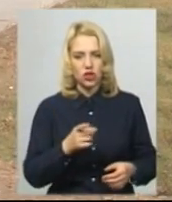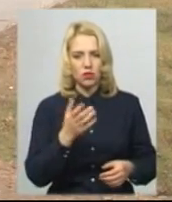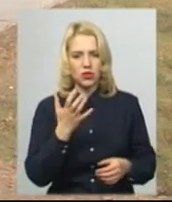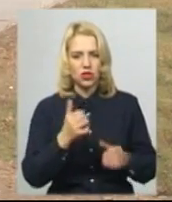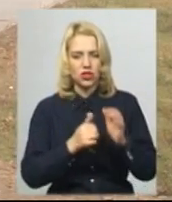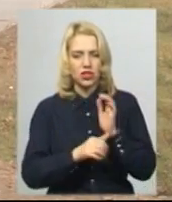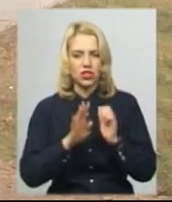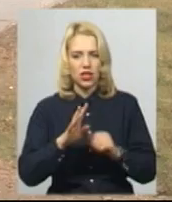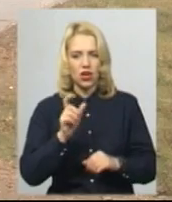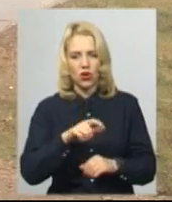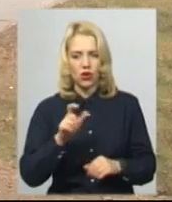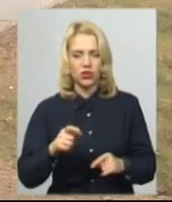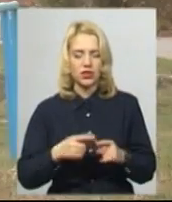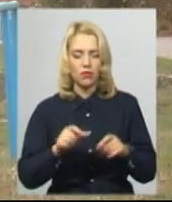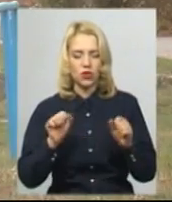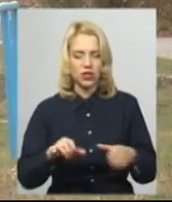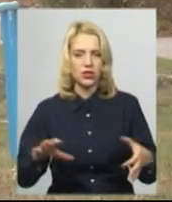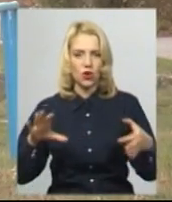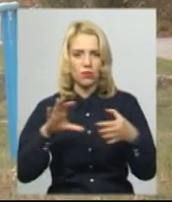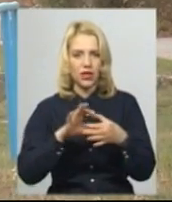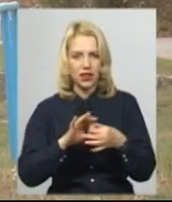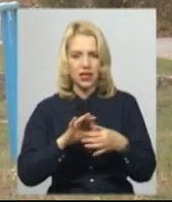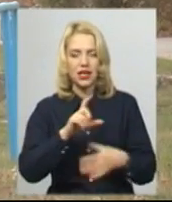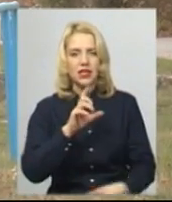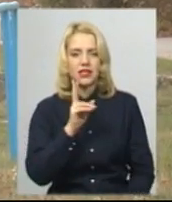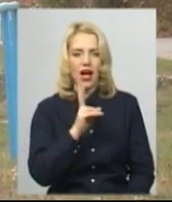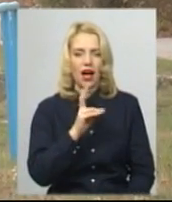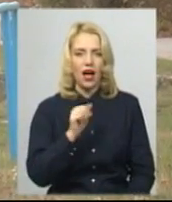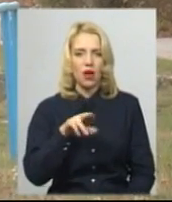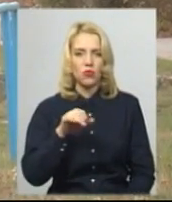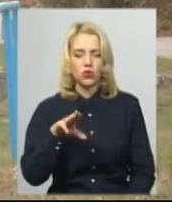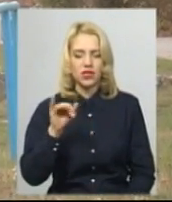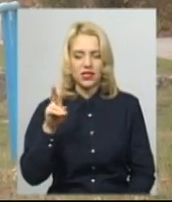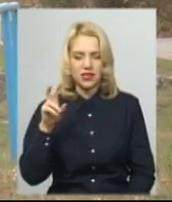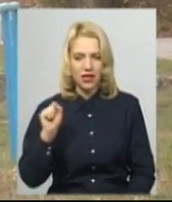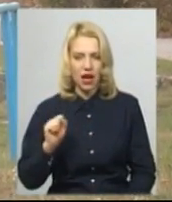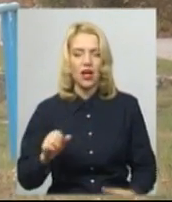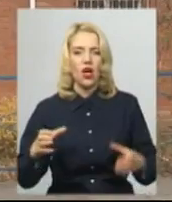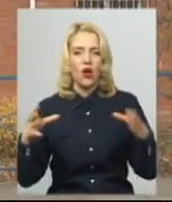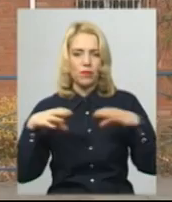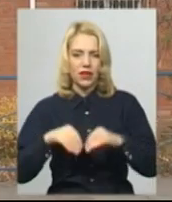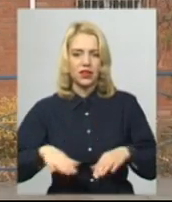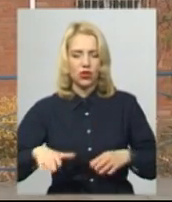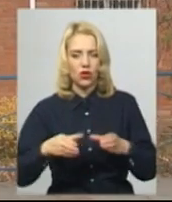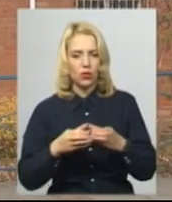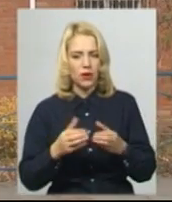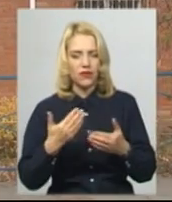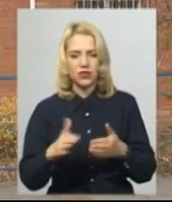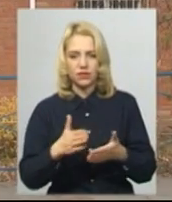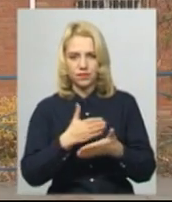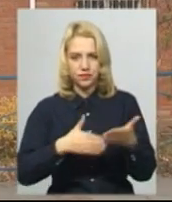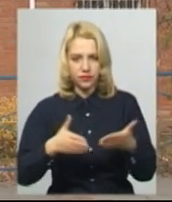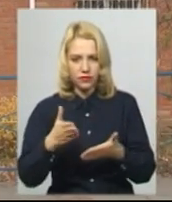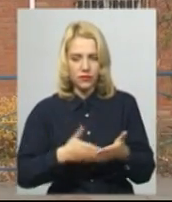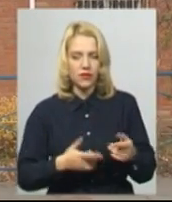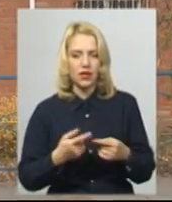Копистинського ОТГ відхилили на сесії Сільської ради у червні 2016 року. Вікторія Любенчук додає, Кабмін розглядає внесення змін у перспективні плани